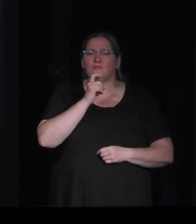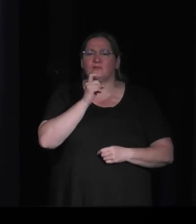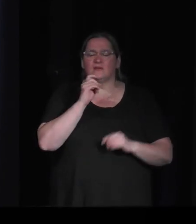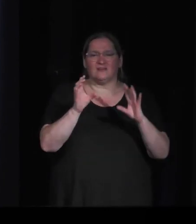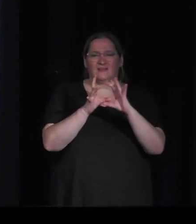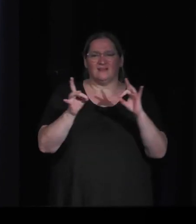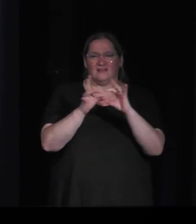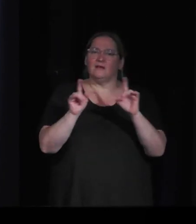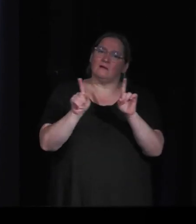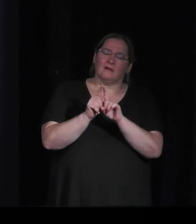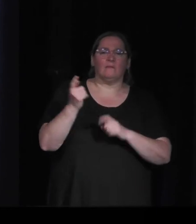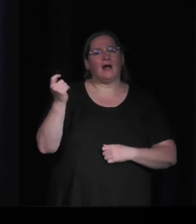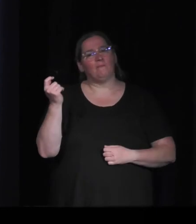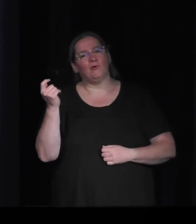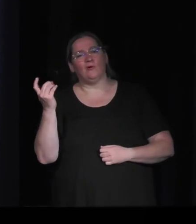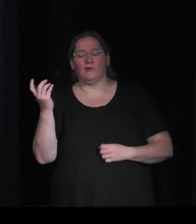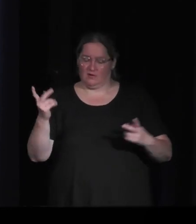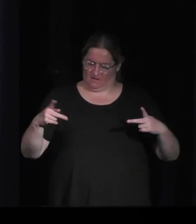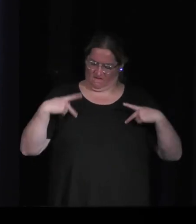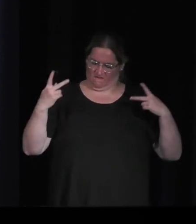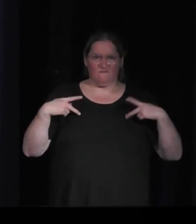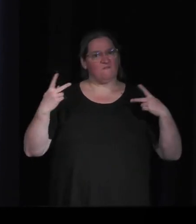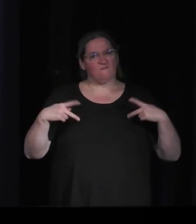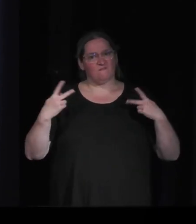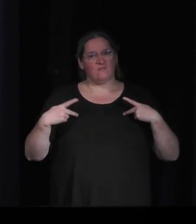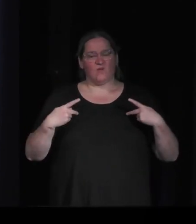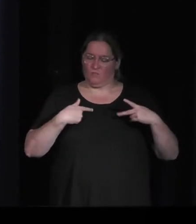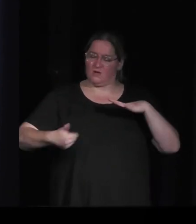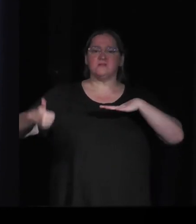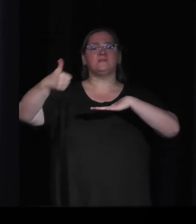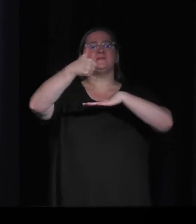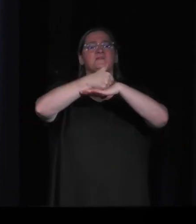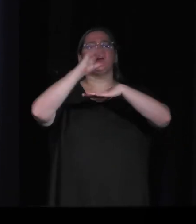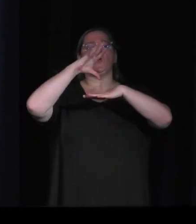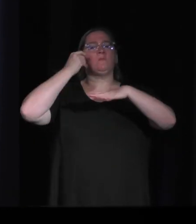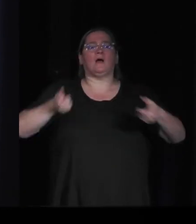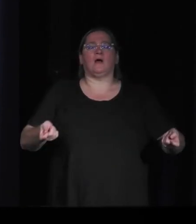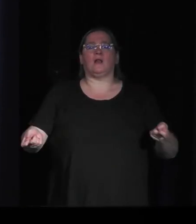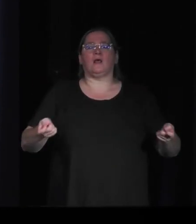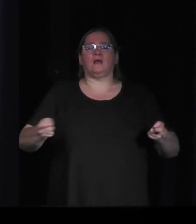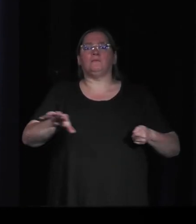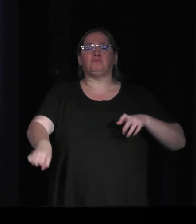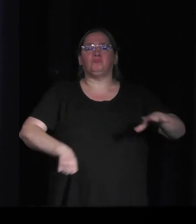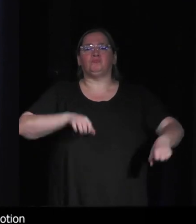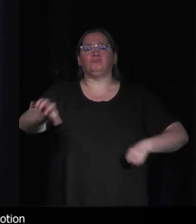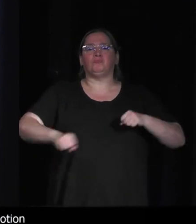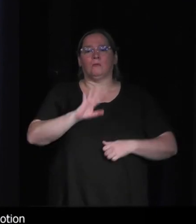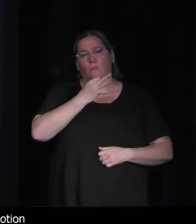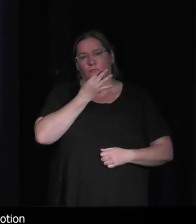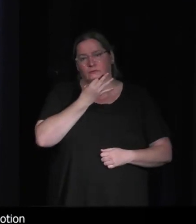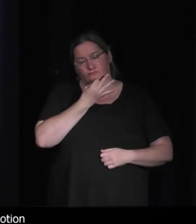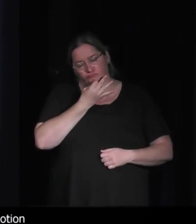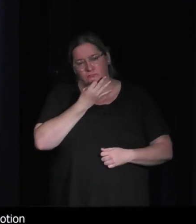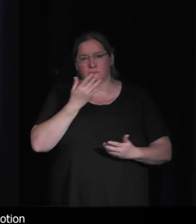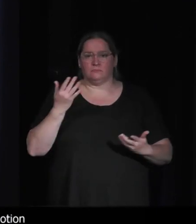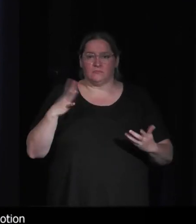'anthropocentrisme, le fait que le vivant soit complètement à notre merci et ne soit qu'un truc utilitaire pour nous. Et même dans des